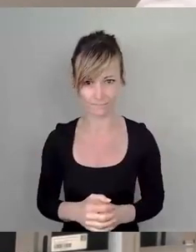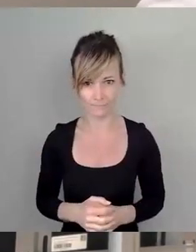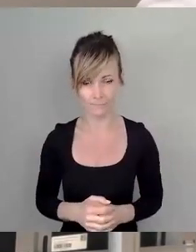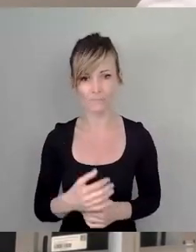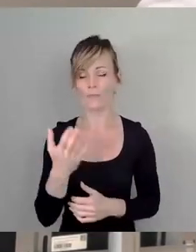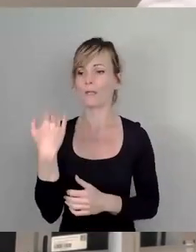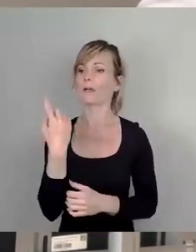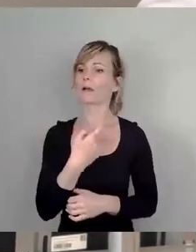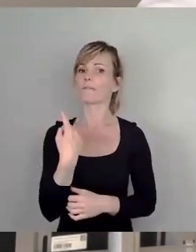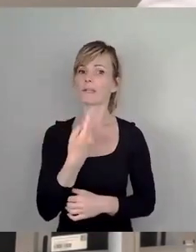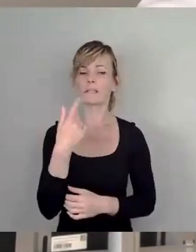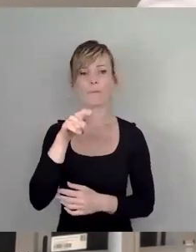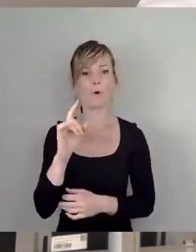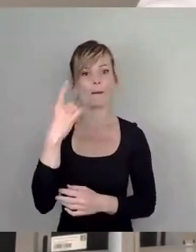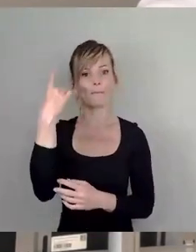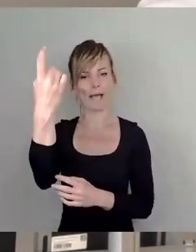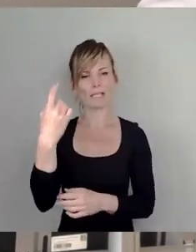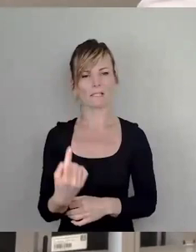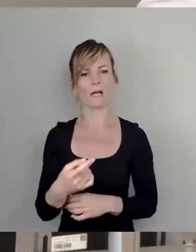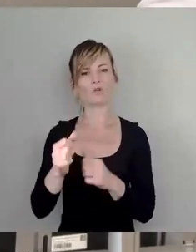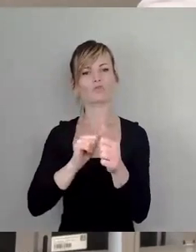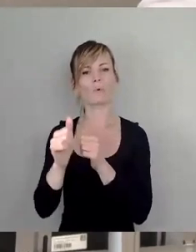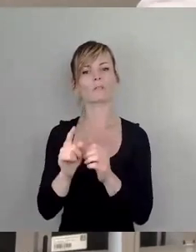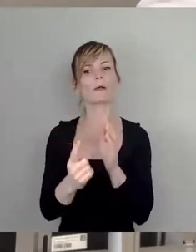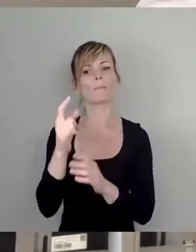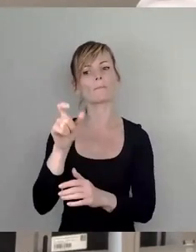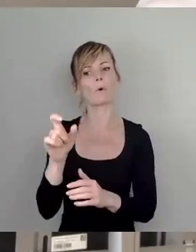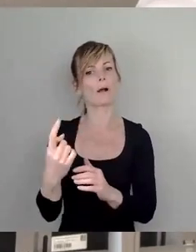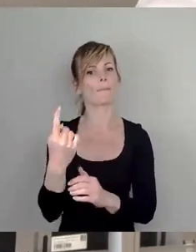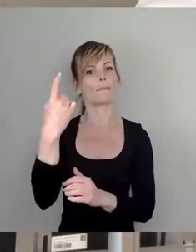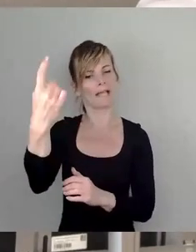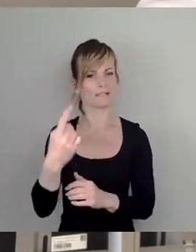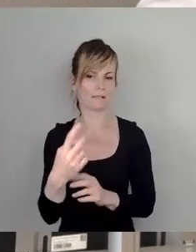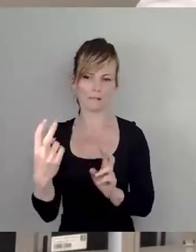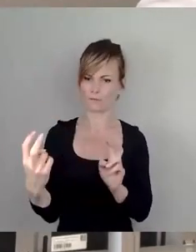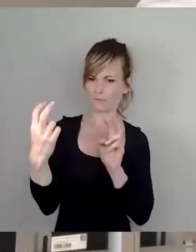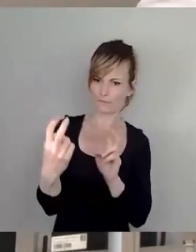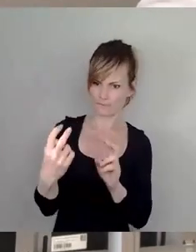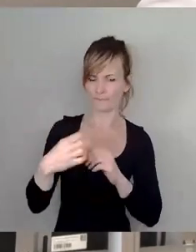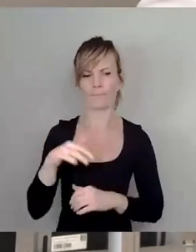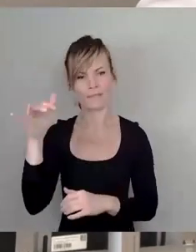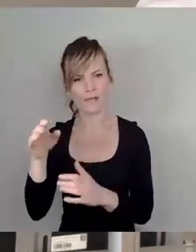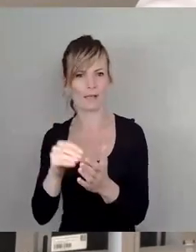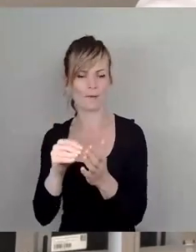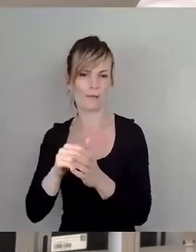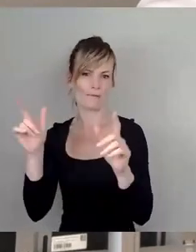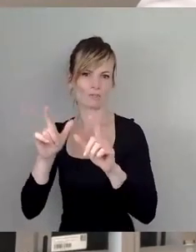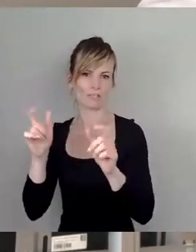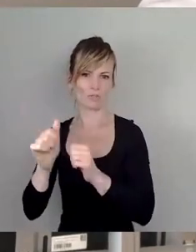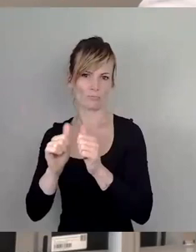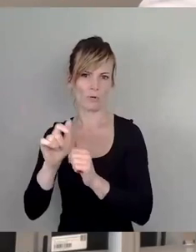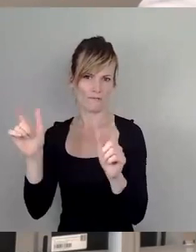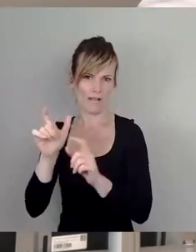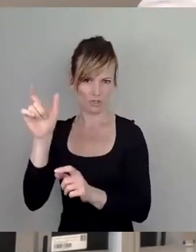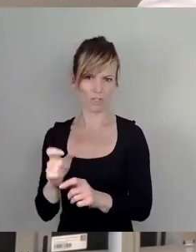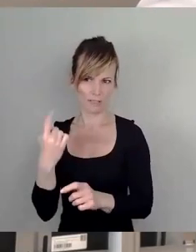Sportbürgermeister, und da war ein großer Veranstalter von Spurtevents in der Stadt. Und den habe ich gefragt, weil die Gelegenheit